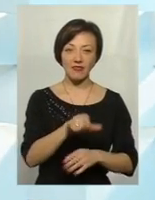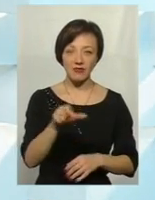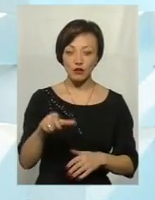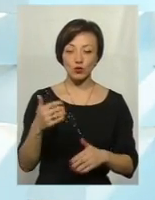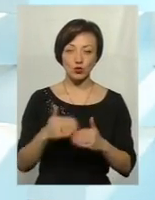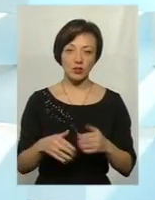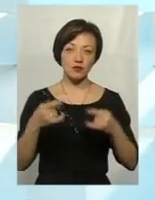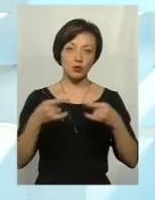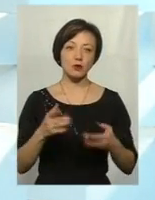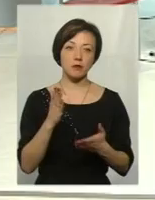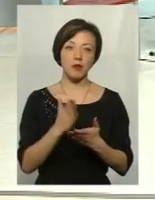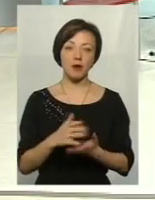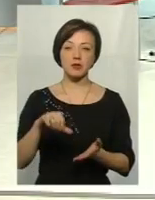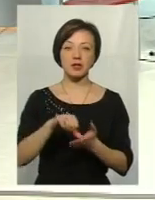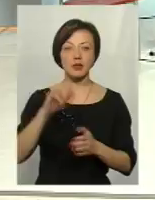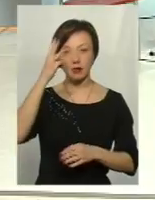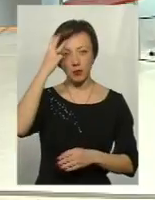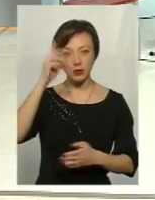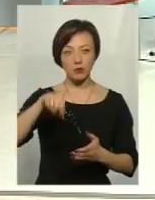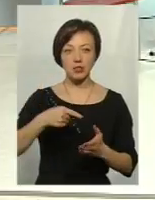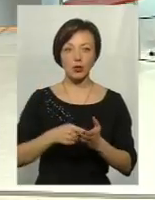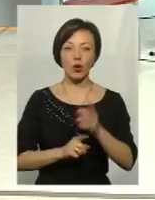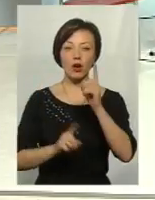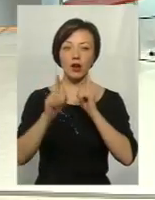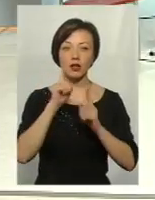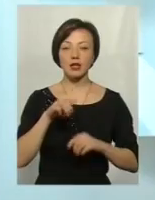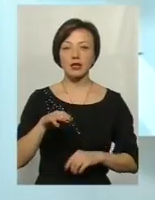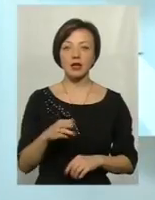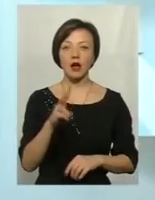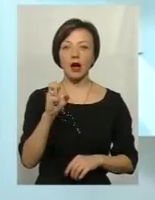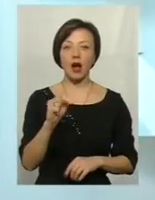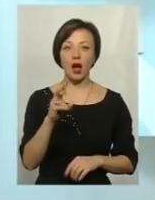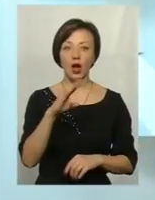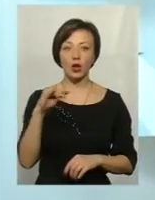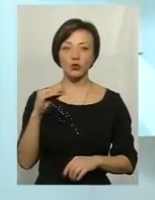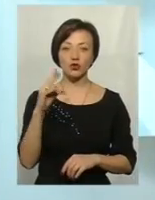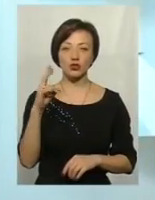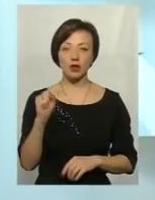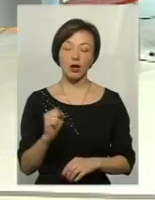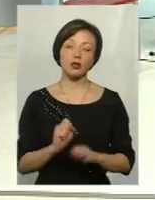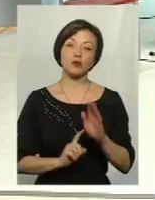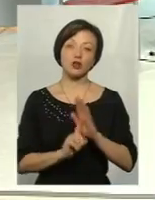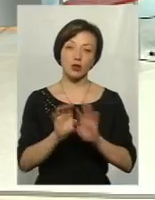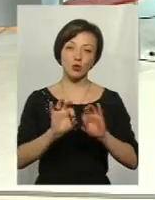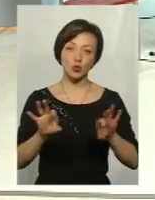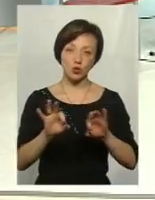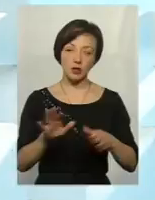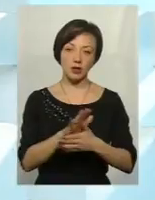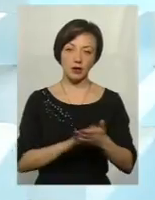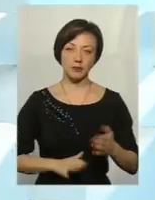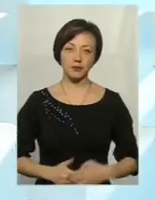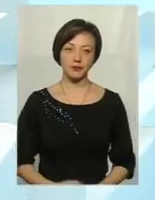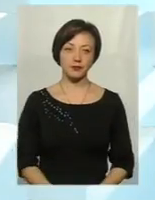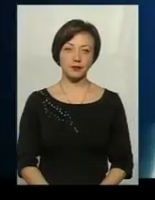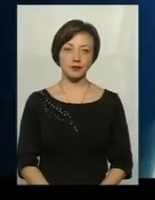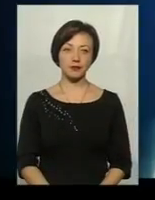вже в студії маємо представника Хмельницької міської ради Тетяну Калюжну. Що ж, спочатку прологом сюжет і далі продовжимо.